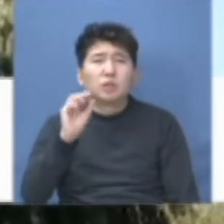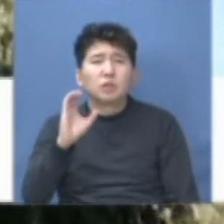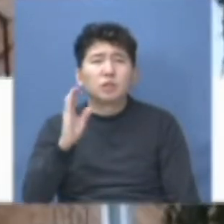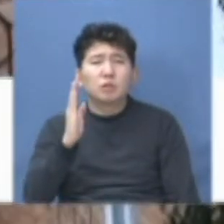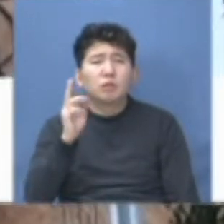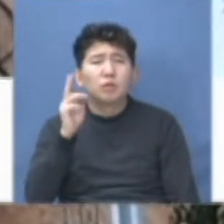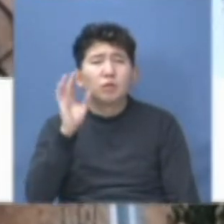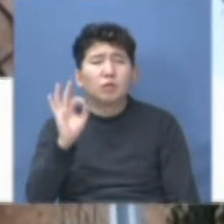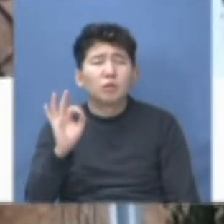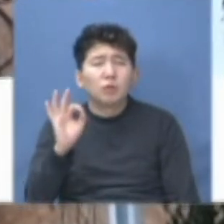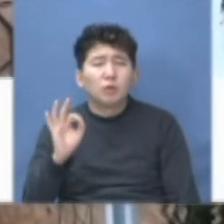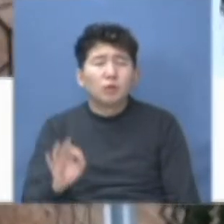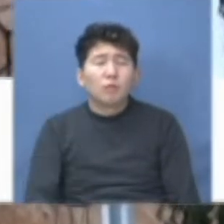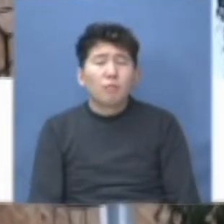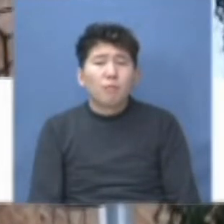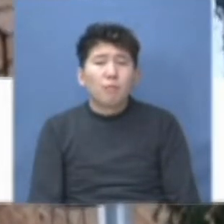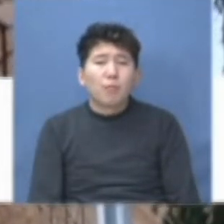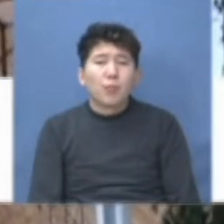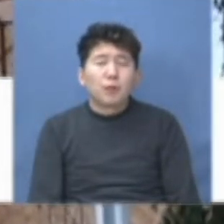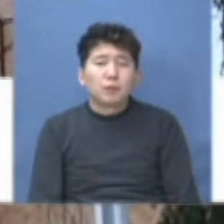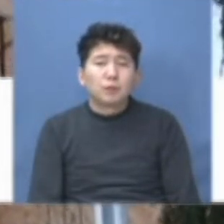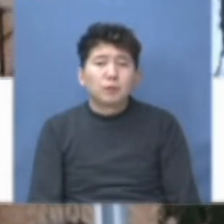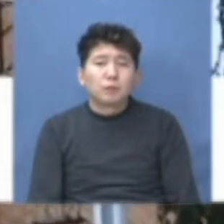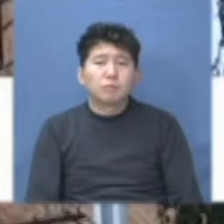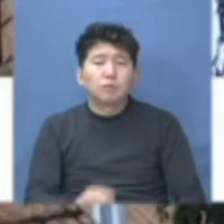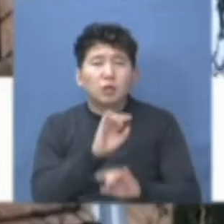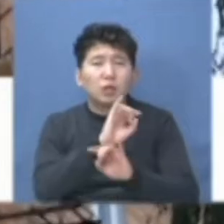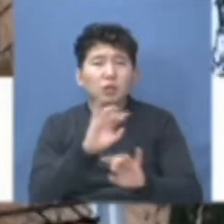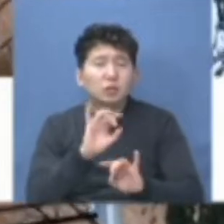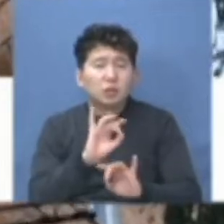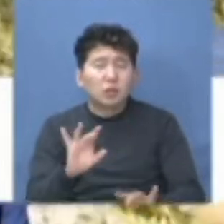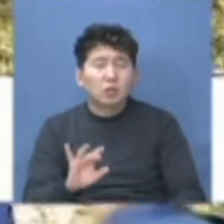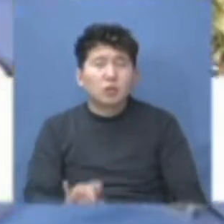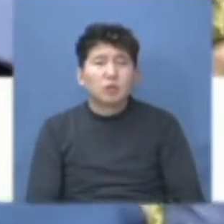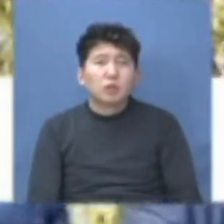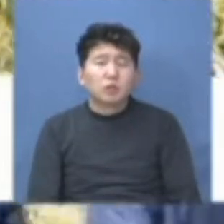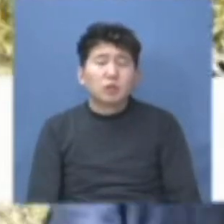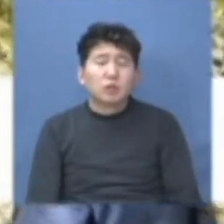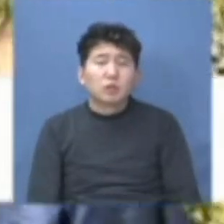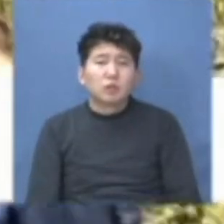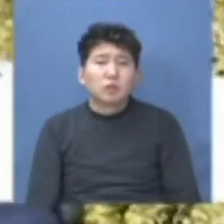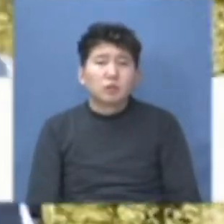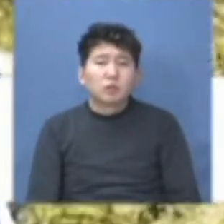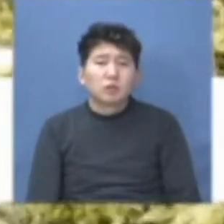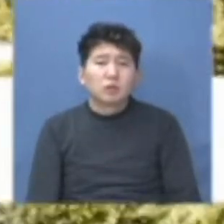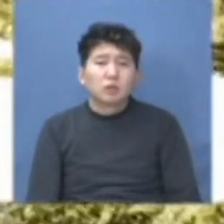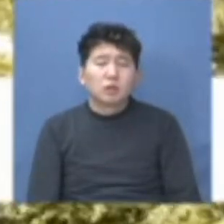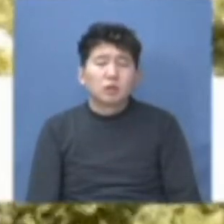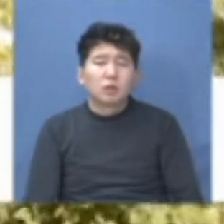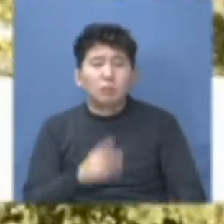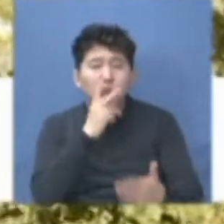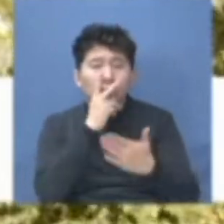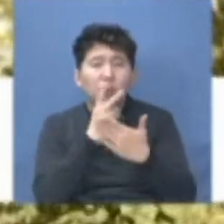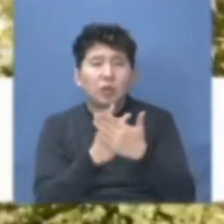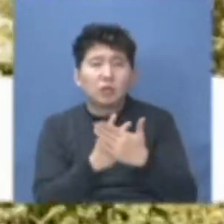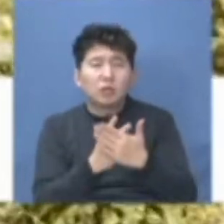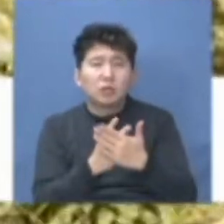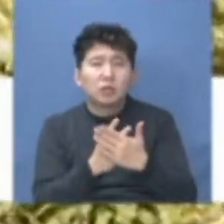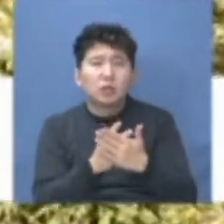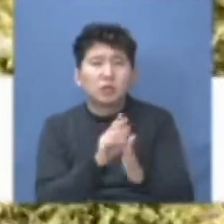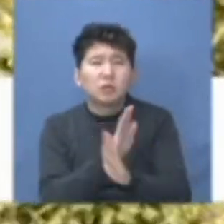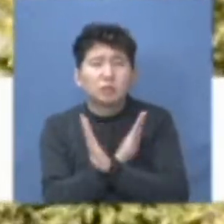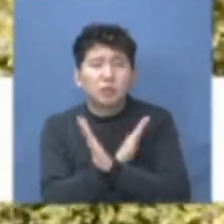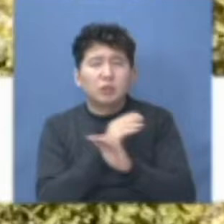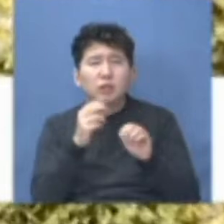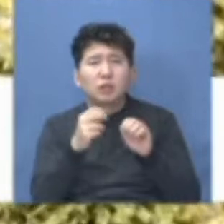қызметкерлері алын-алы шаралары өз жүйімісін бергенін айтат. Бұйыл айтып келмейтін апат салдарынан қаза тапқандар көрсеткіші 18 пайызға төмен